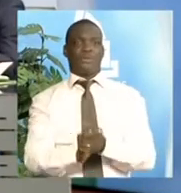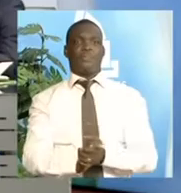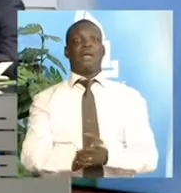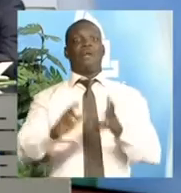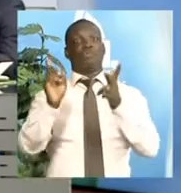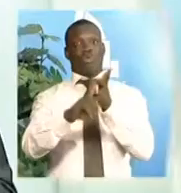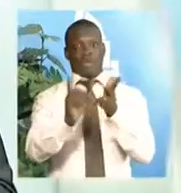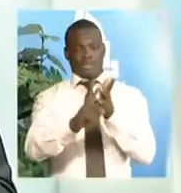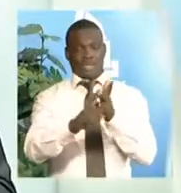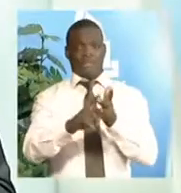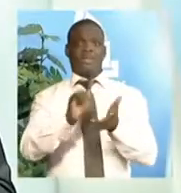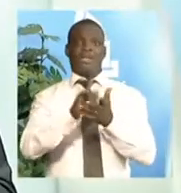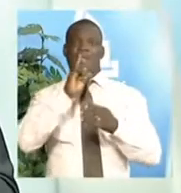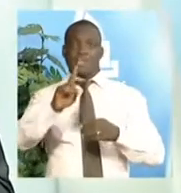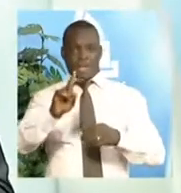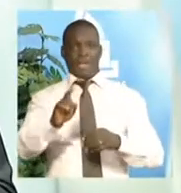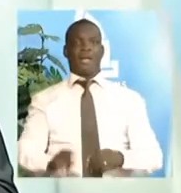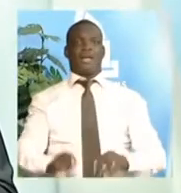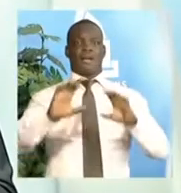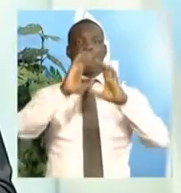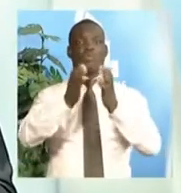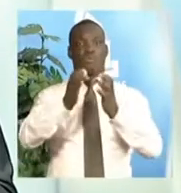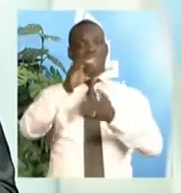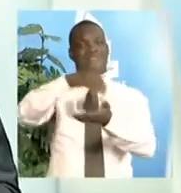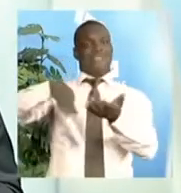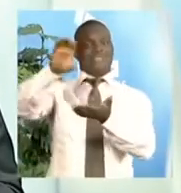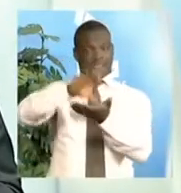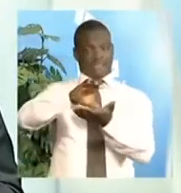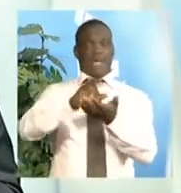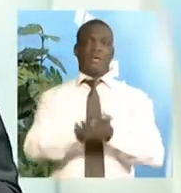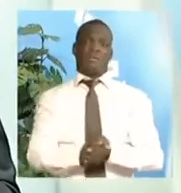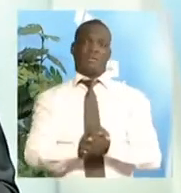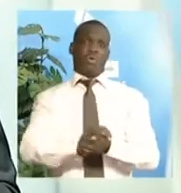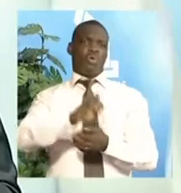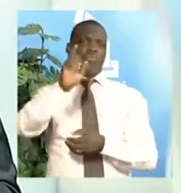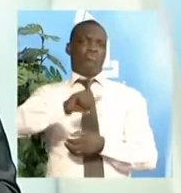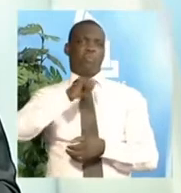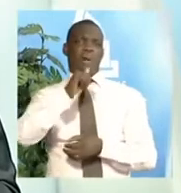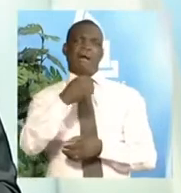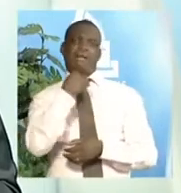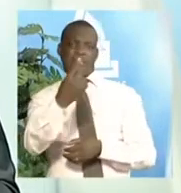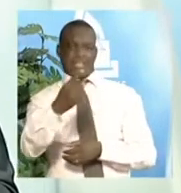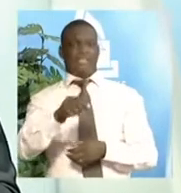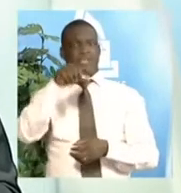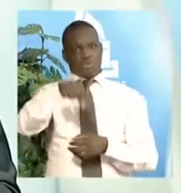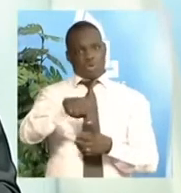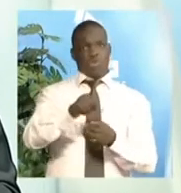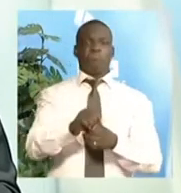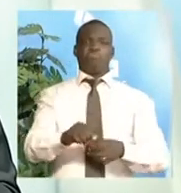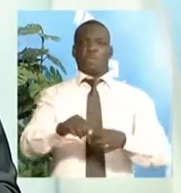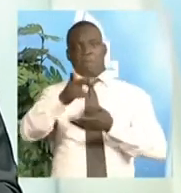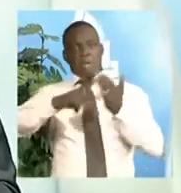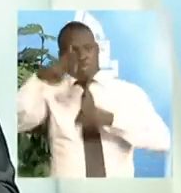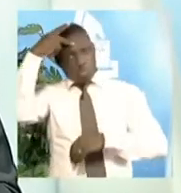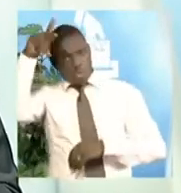celle qui est faite par la commission centrale. Nulle part. Il est donc précisé qu'une proclamation ressortirait à la compétence d'un parti